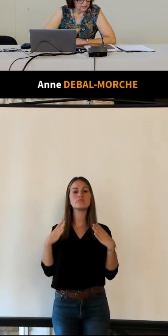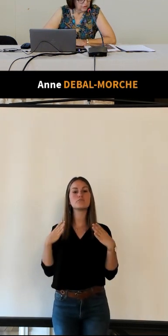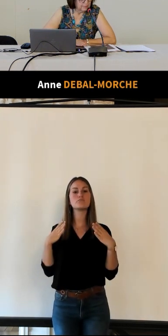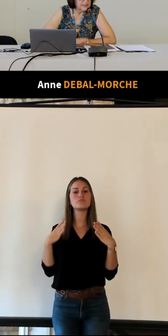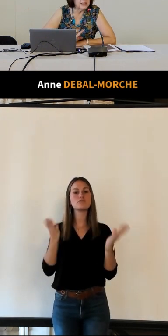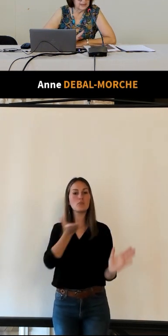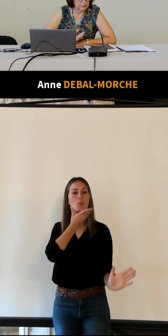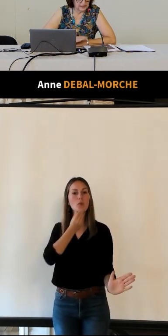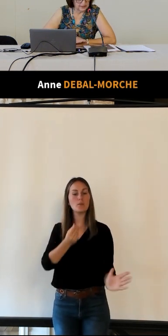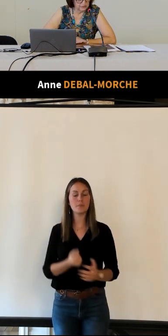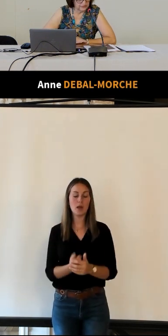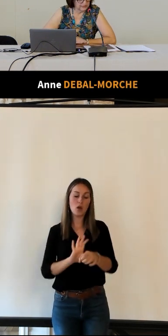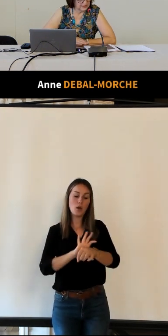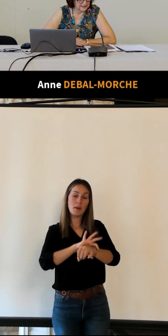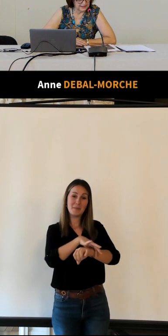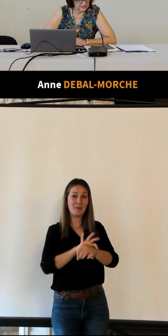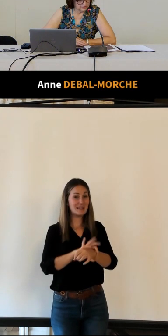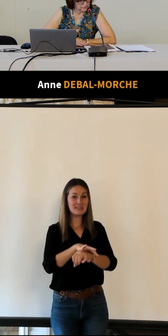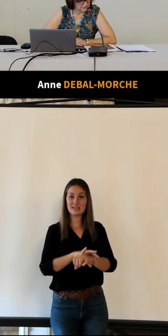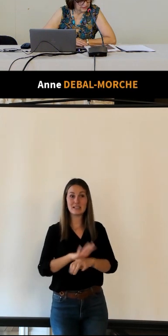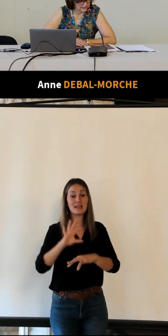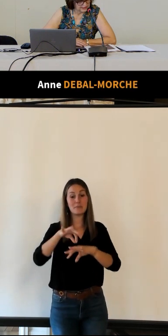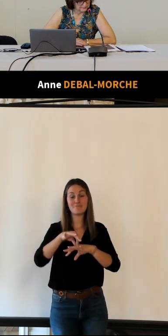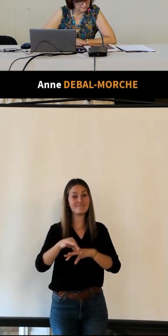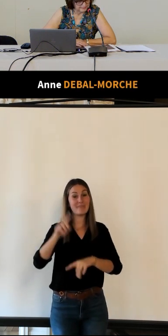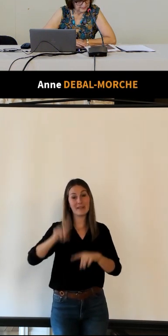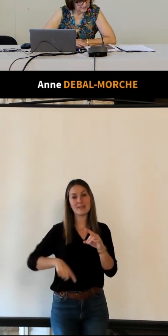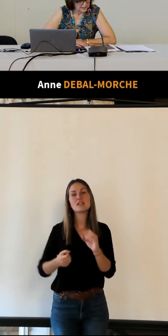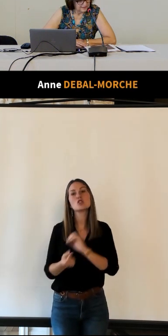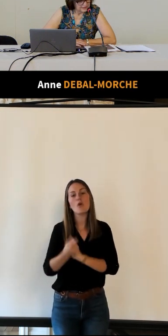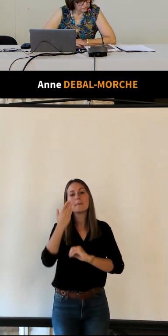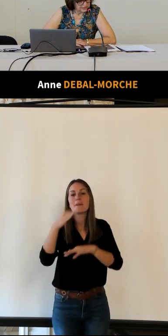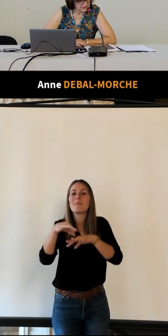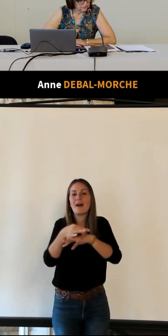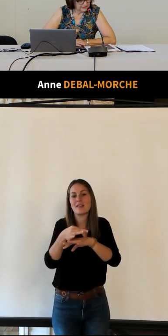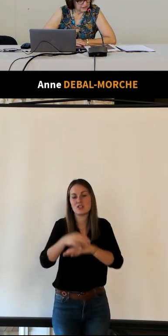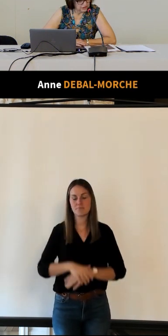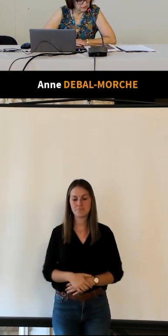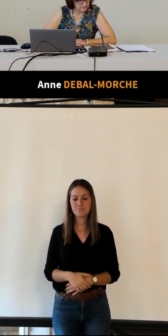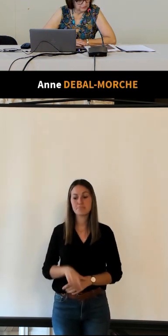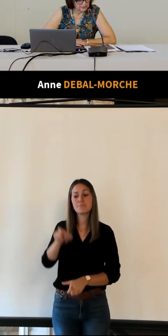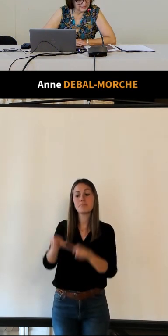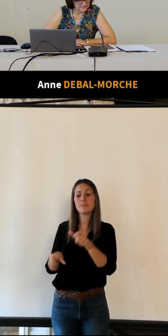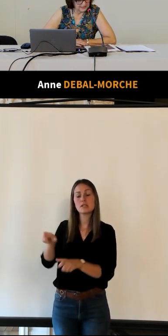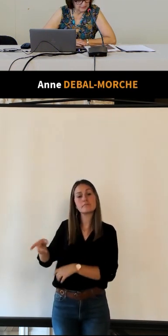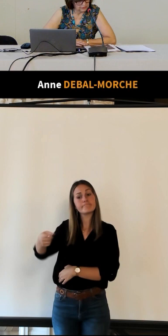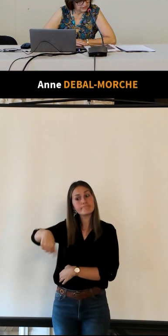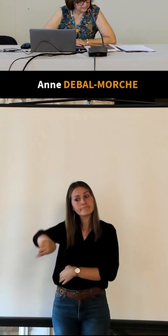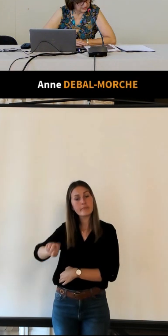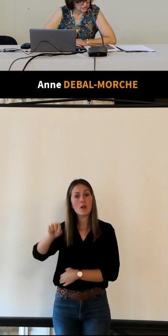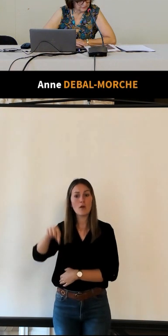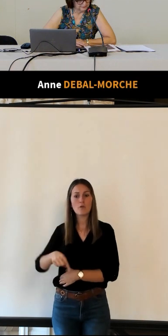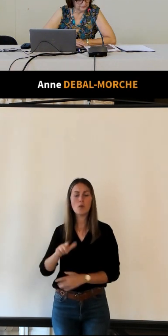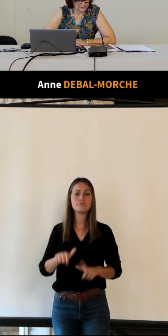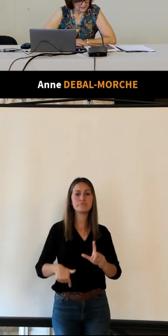alors les bracelets à part les bacs de fiançailles et les alliances sont interdits les hôtes doivent attacher une importance extrême à leur